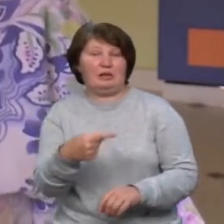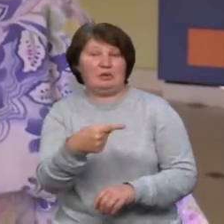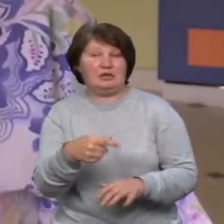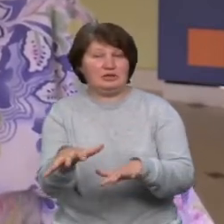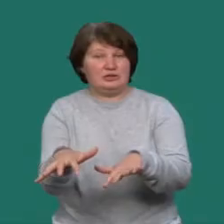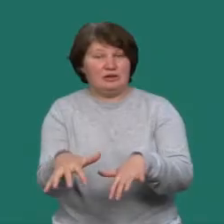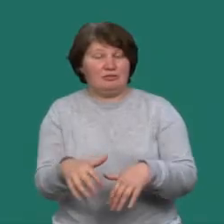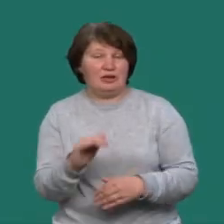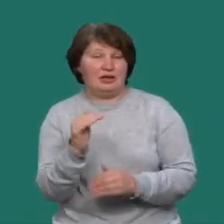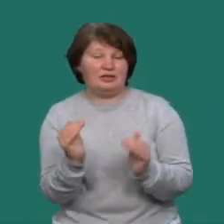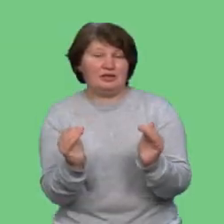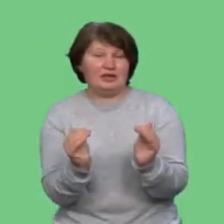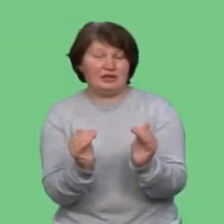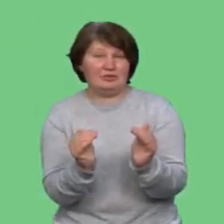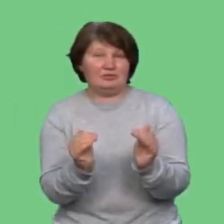звідти дитину.